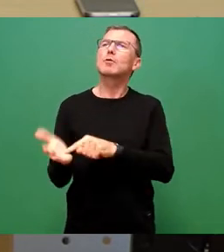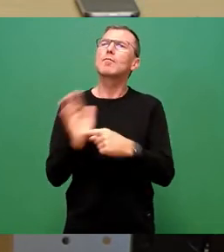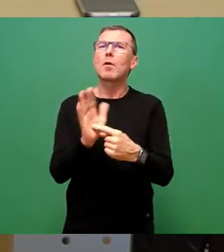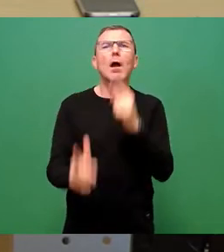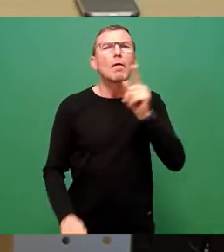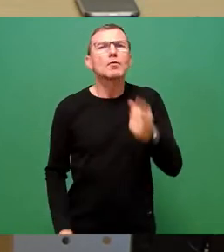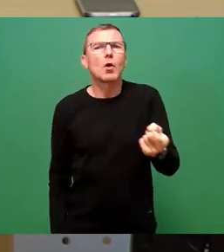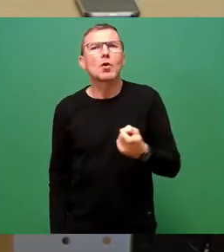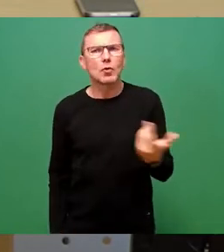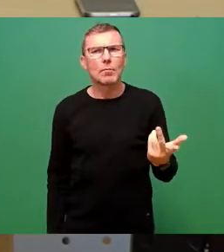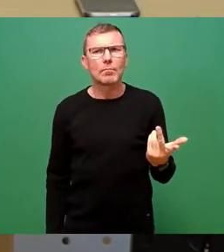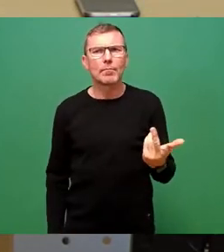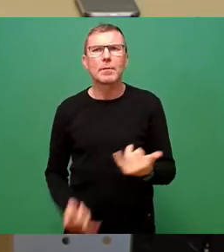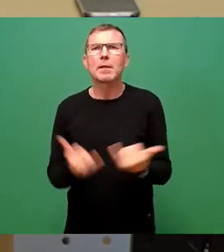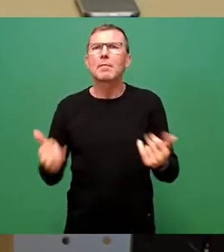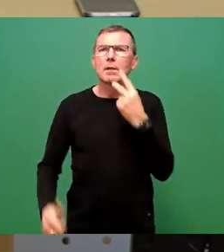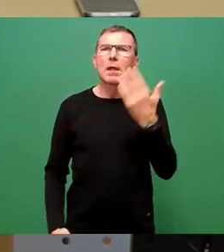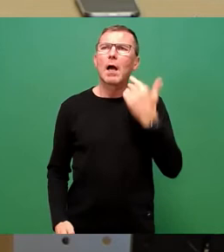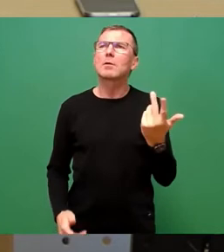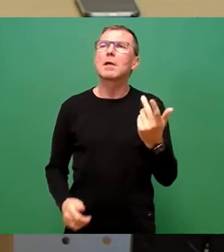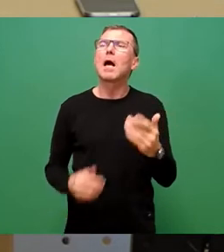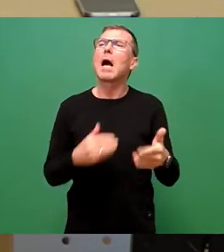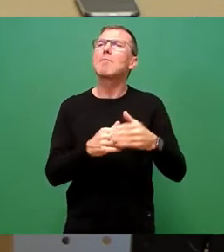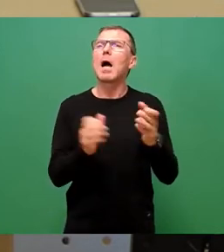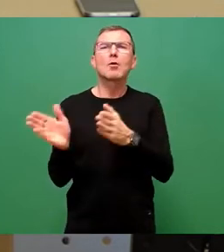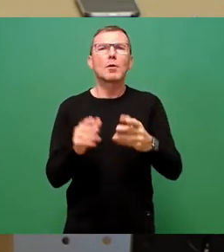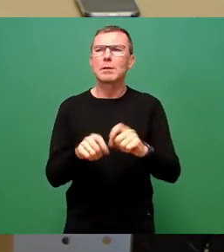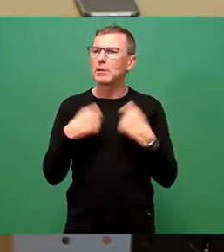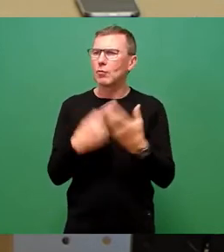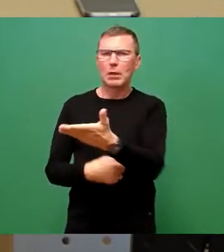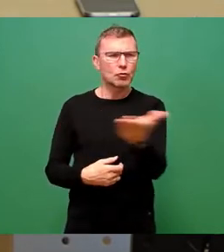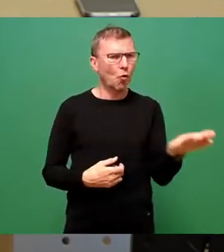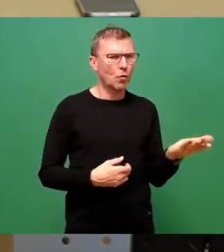Wie wirkt sich die aktuelle Beigeordnensituation auf den Prozess aus?